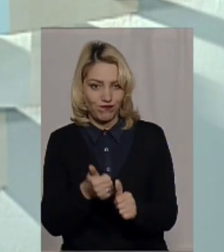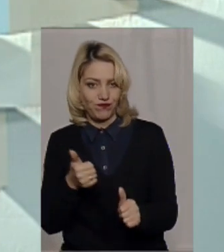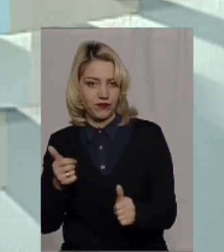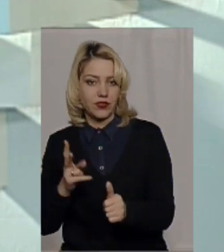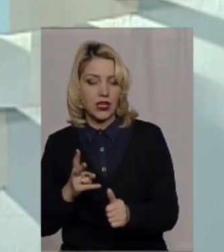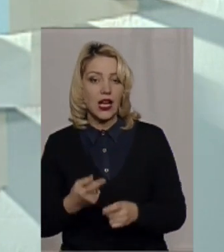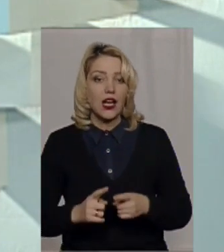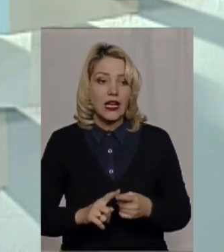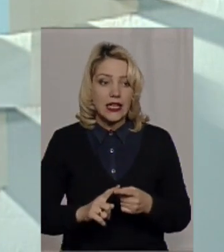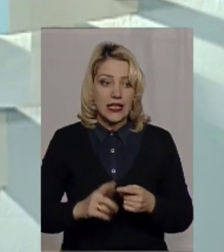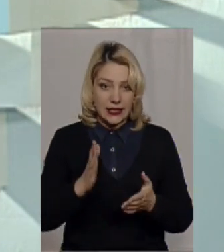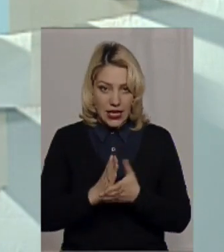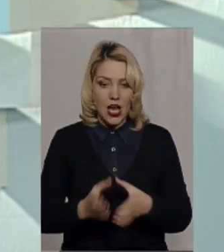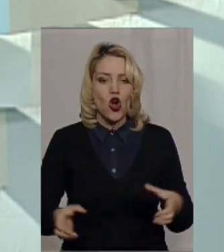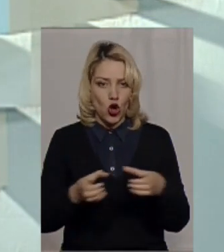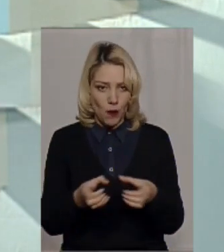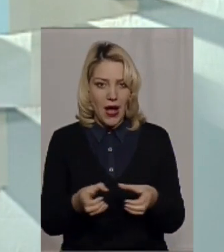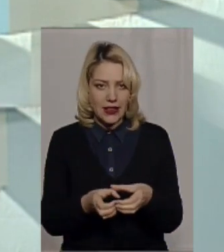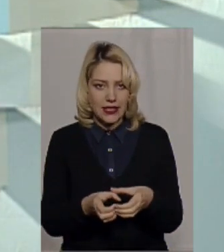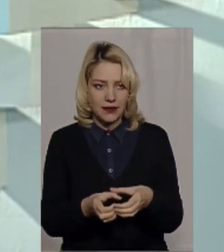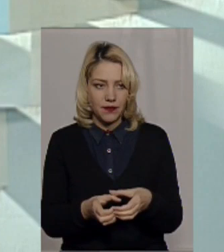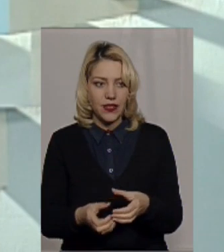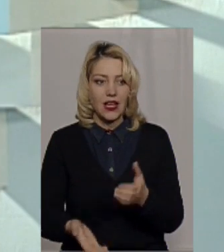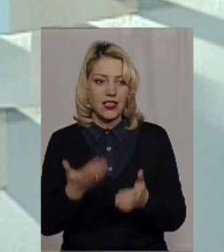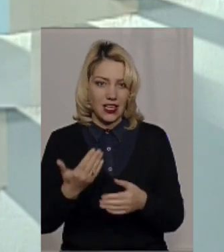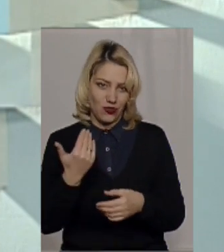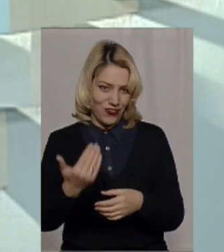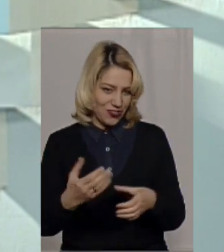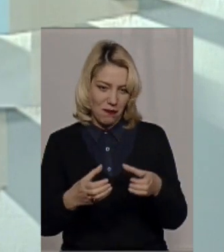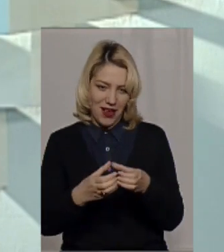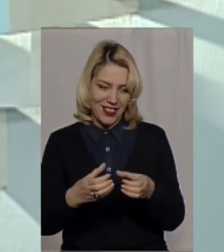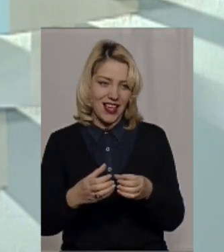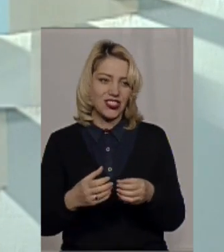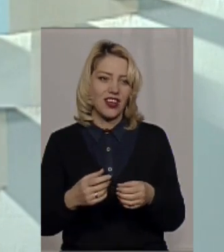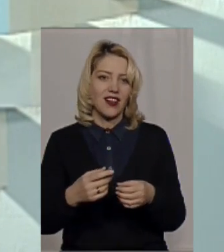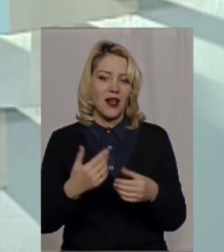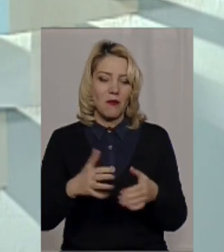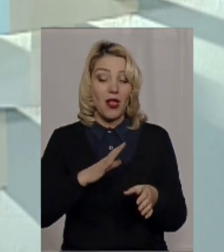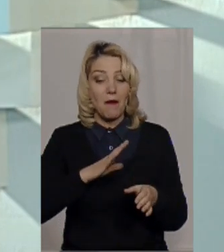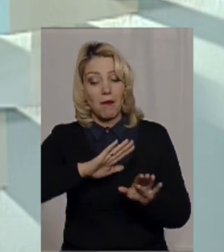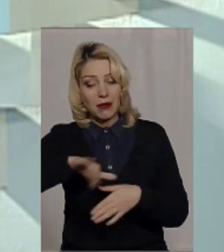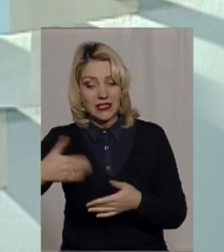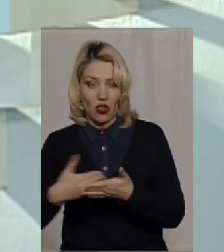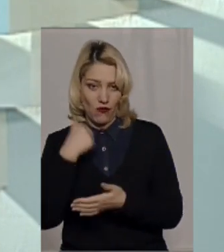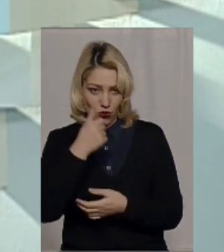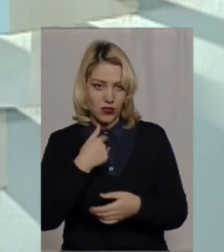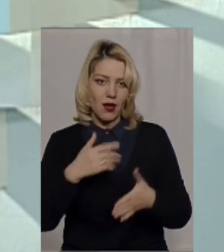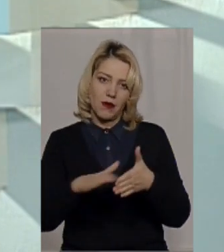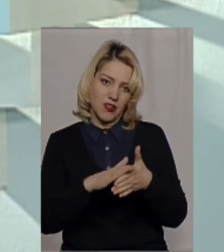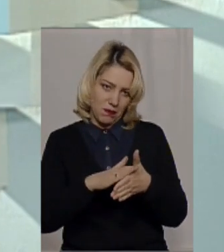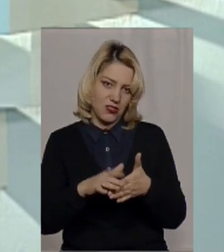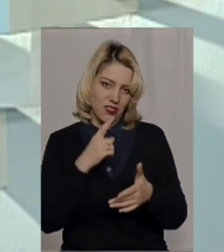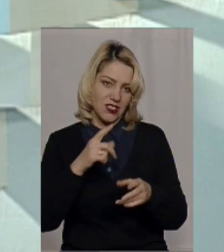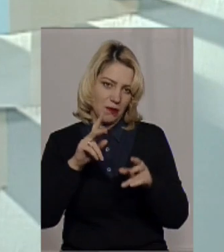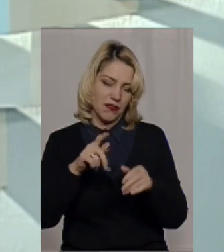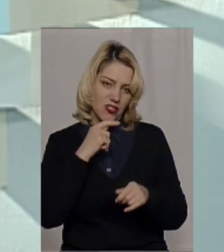Є громади. Знаєте, якби наша передача вийшла після Нового року, я б вже називав прізвище, тому що, мабуть, для цього потрібно, щоб закінчився